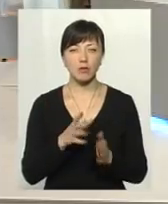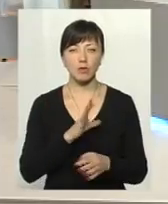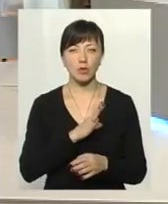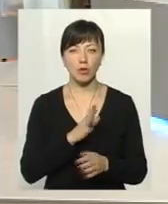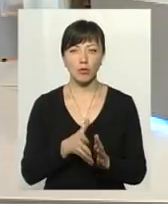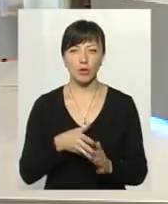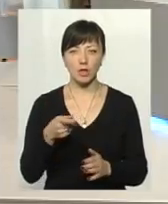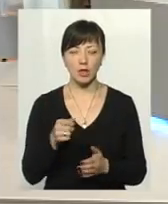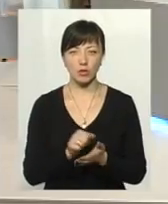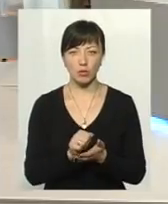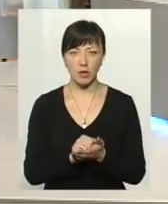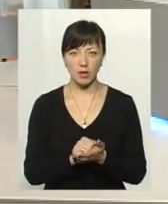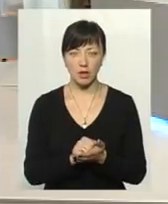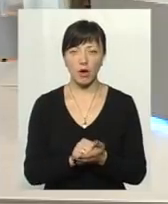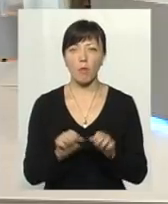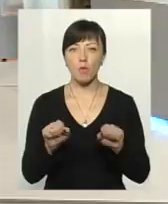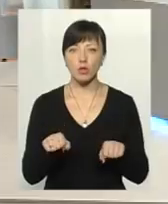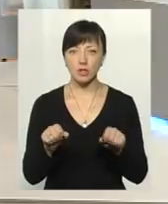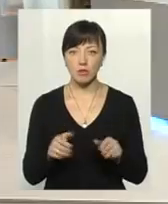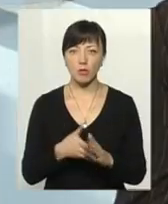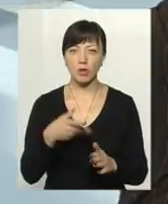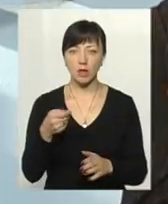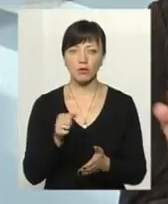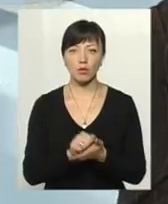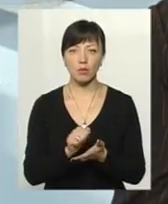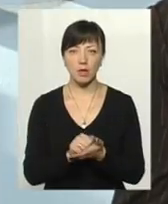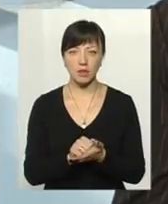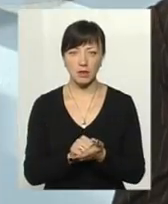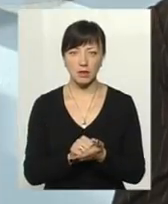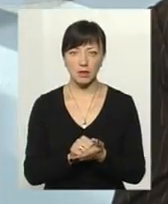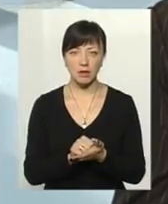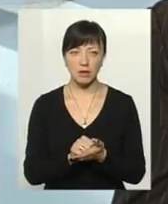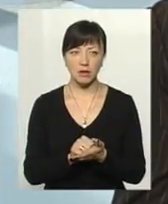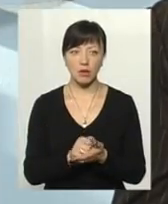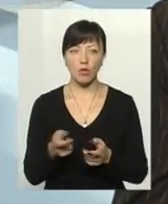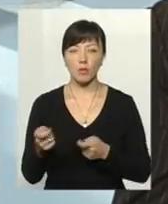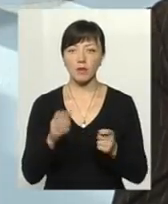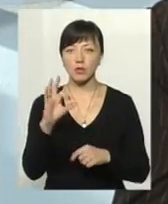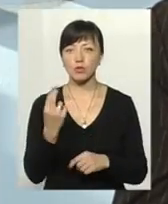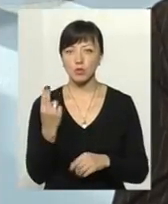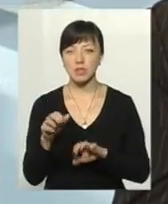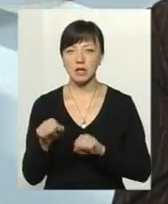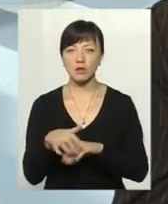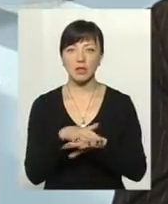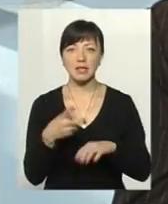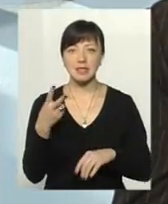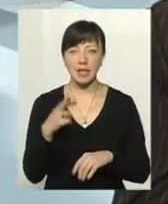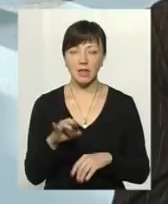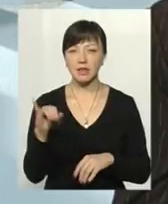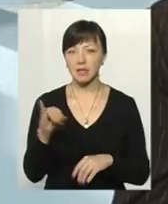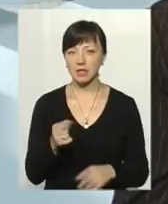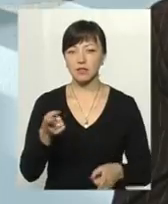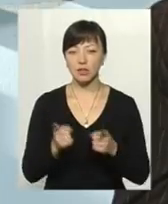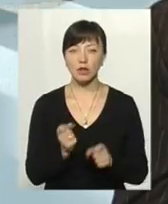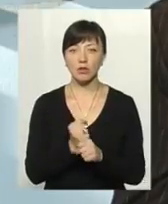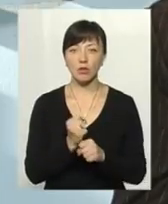подання документів. Ну, можливо, що він подав документи в управління соціального захисту населення, і вони, звичайно,